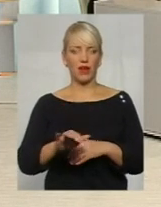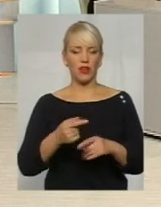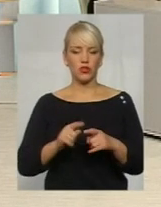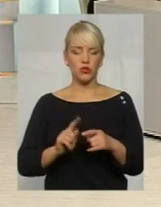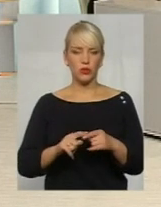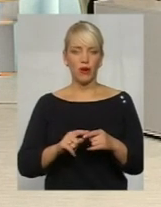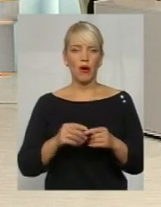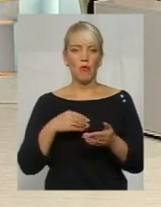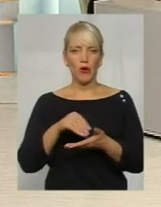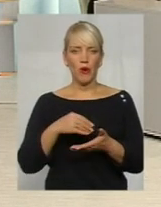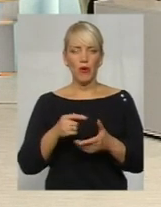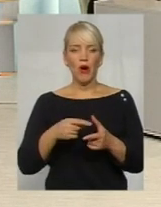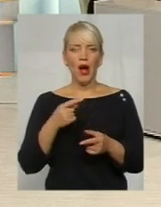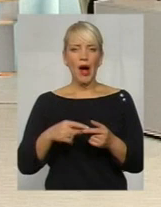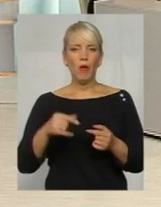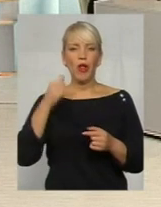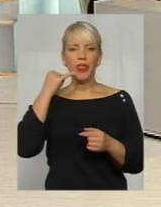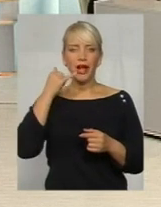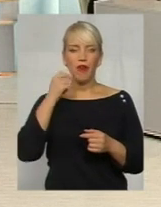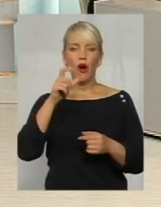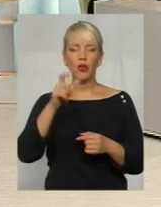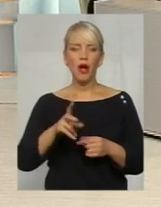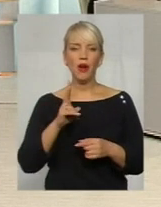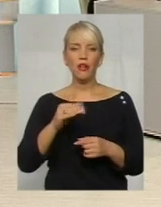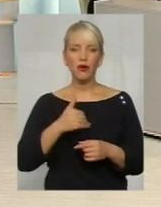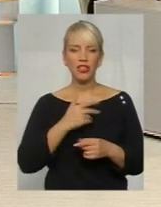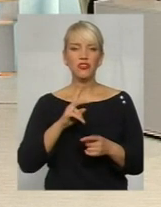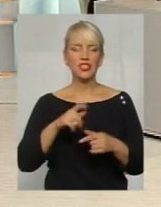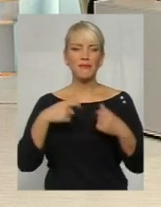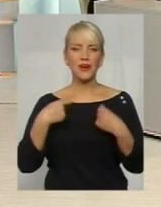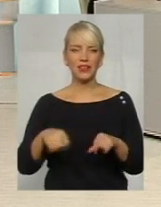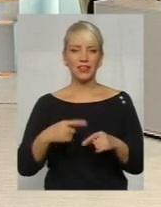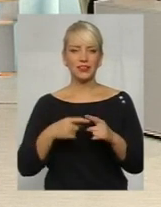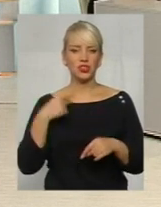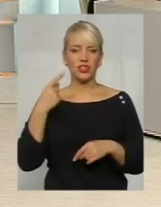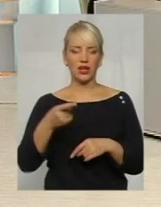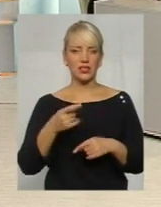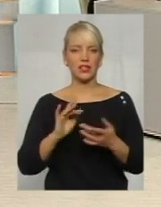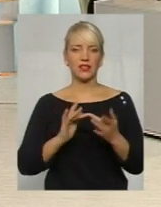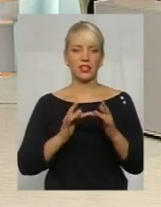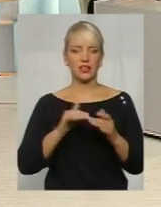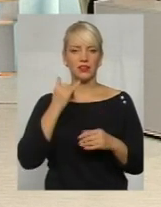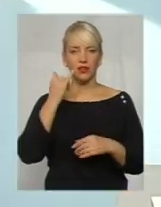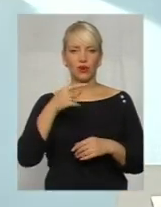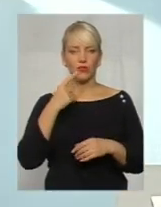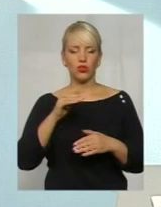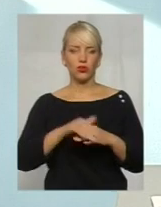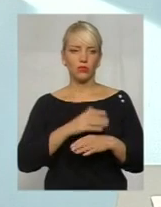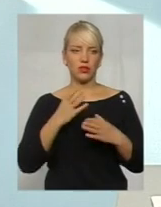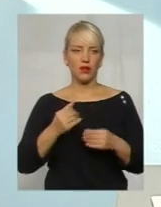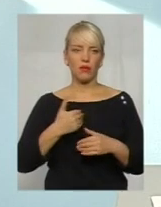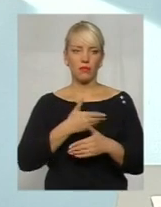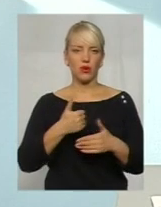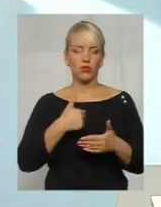телефонуючи до особи, яка хоче щось продати через мережу інтернет, телефонують, кажуть, доброго дня, ми